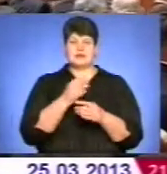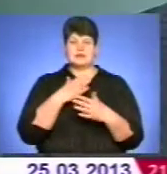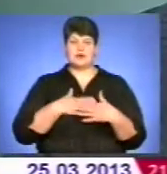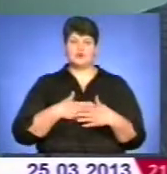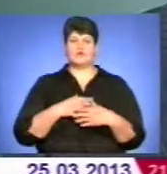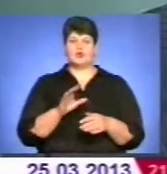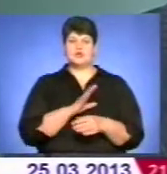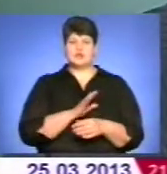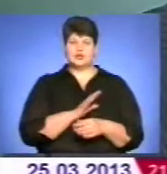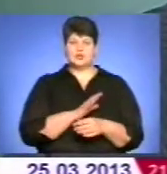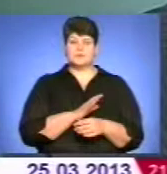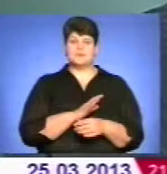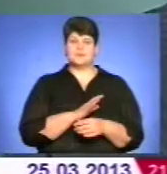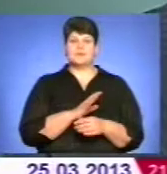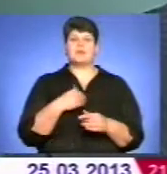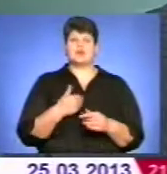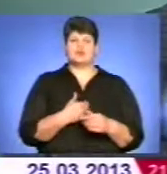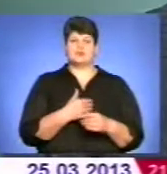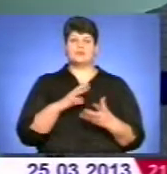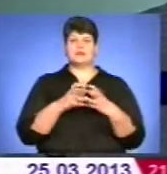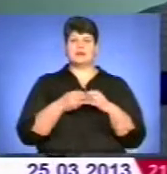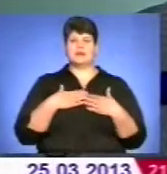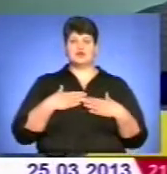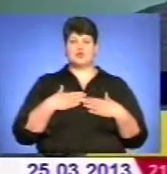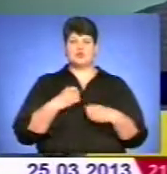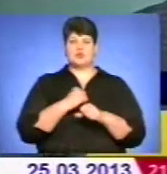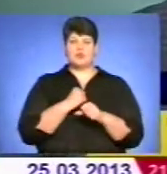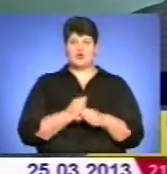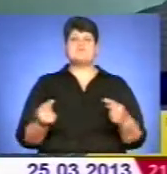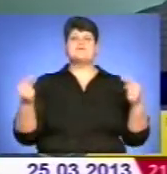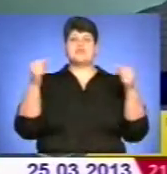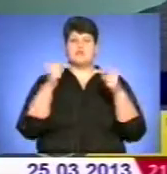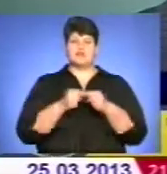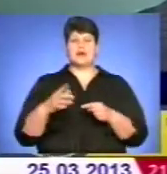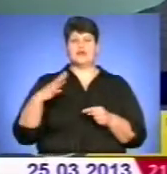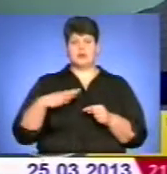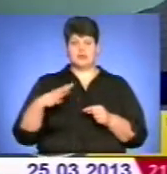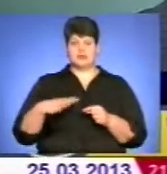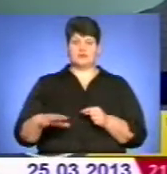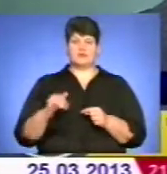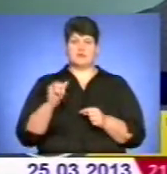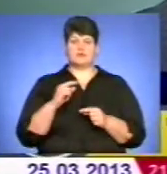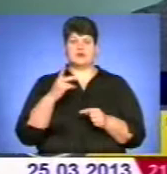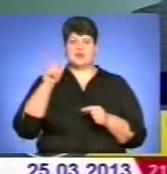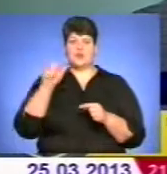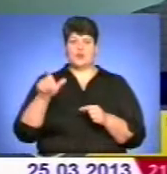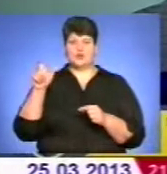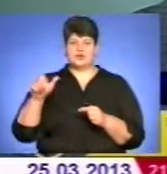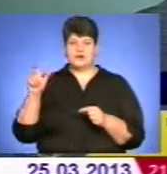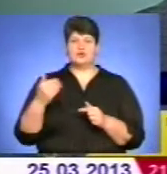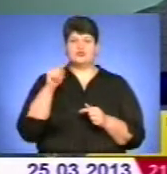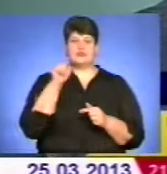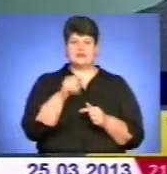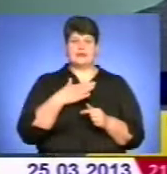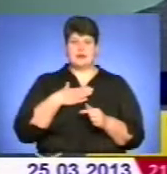Ми прагнемо того, щоб результати нашої роботи відповідали очікуванням та сподіванням людей, адже вони нам